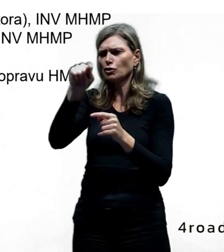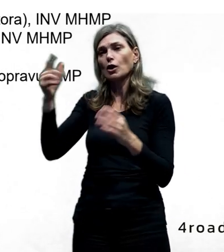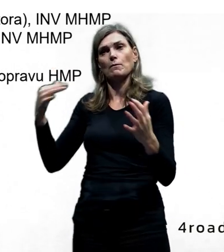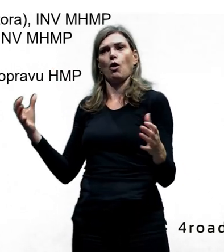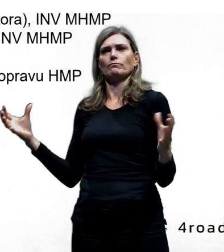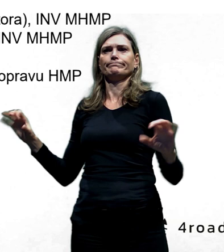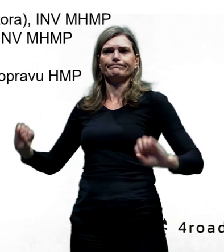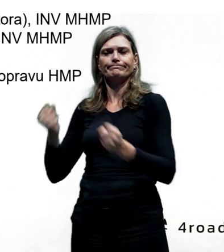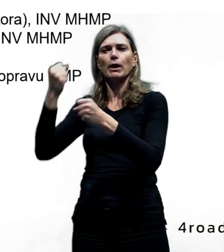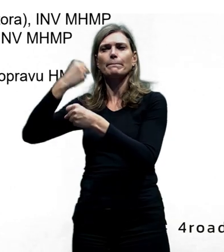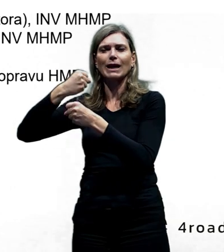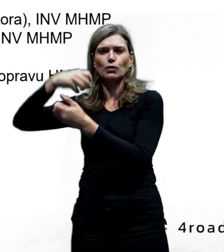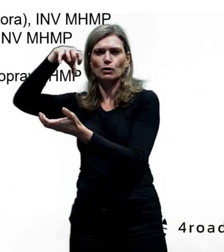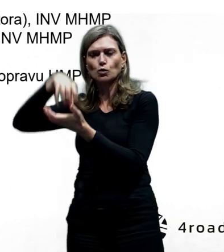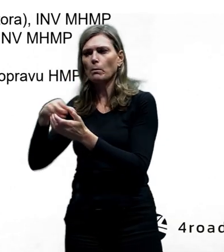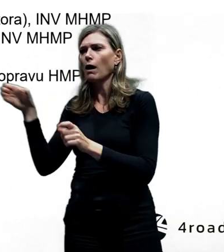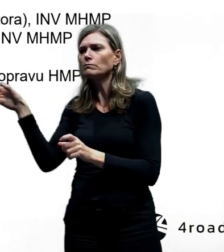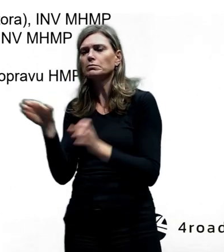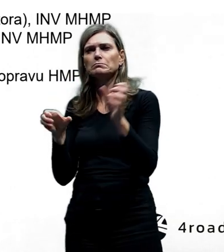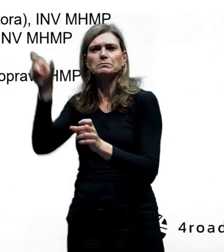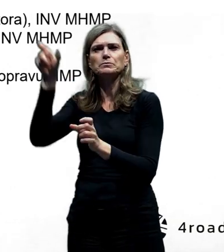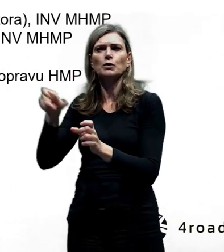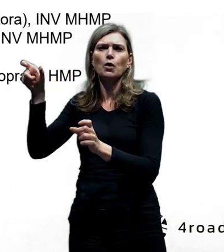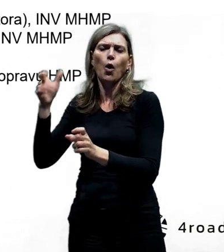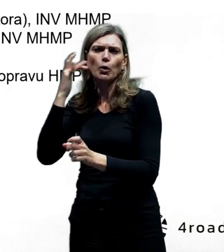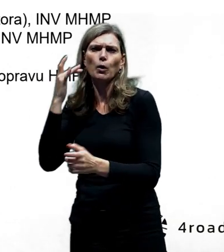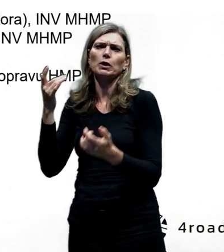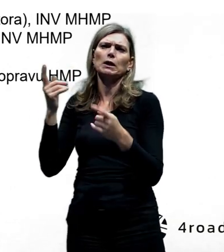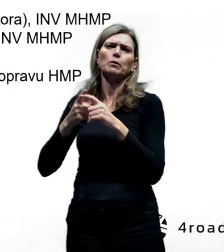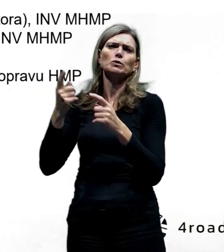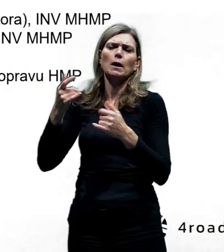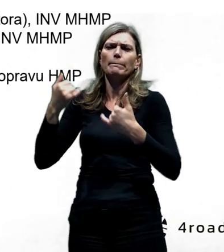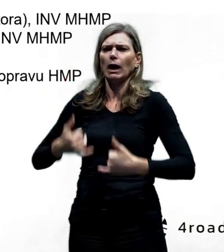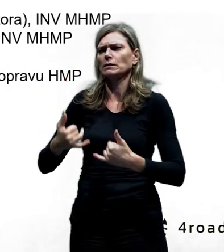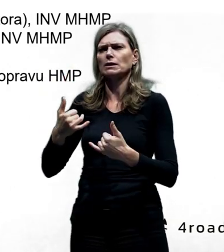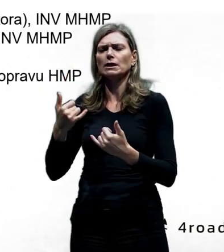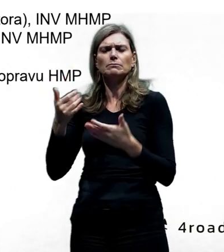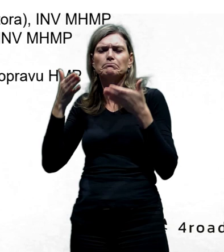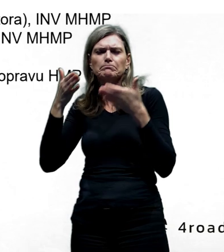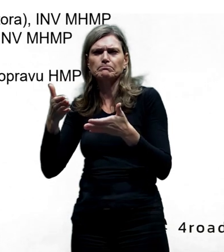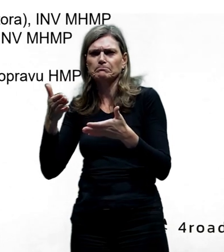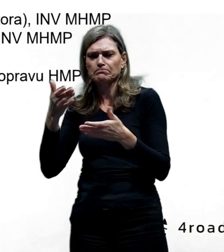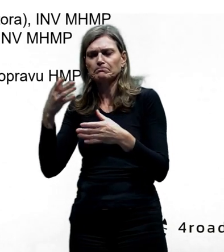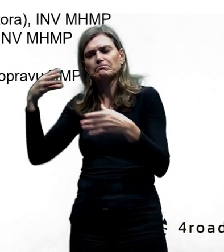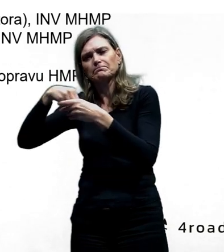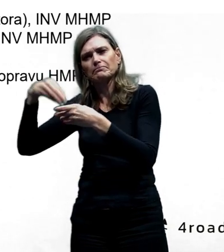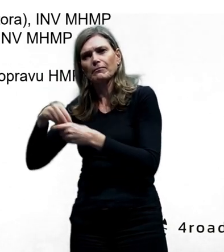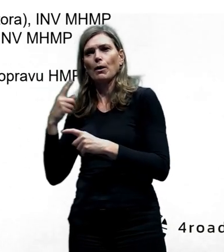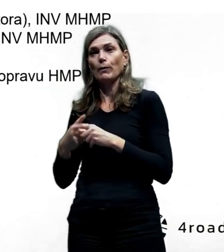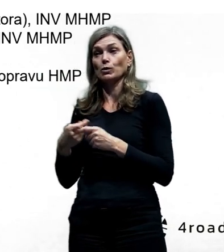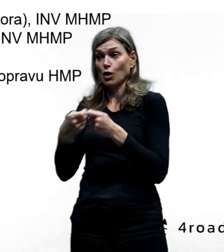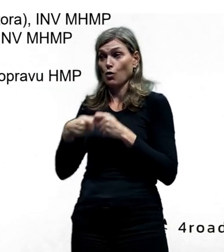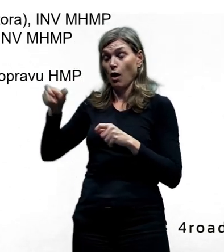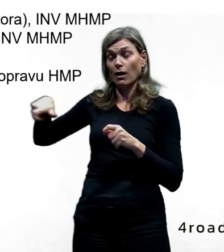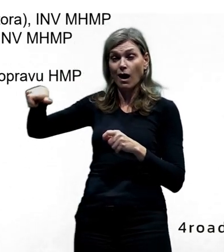členy byly zástupci, řekněme, pražských organizací, které se zabývají dopravou a byly tam samozřejmě kolegové